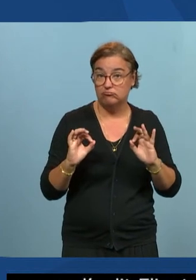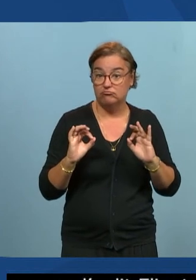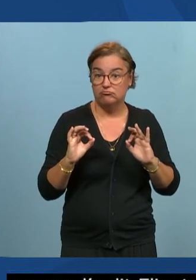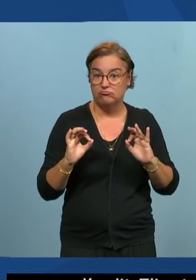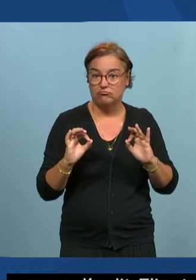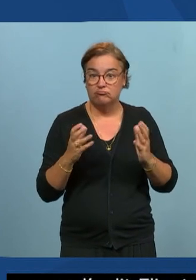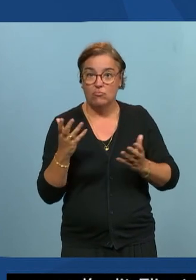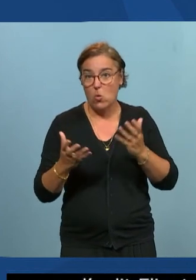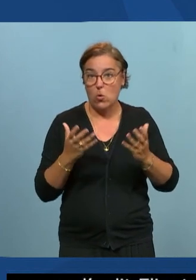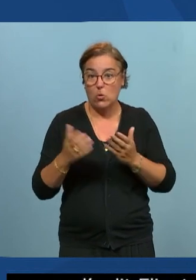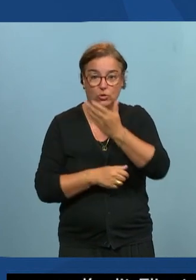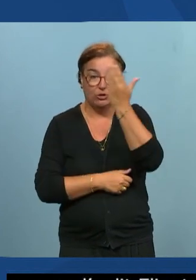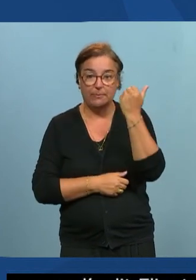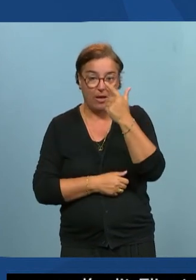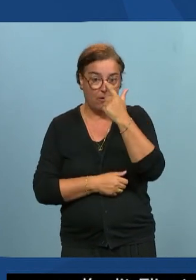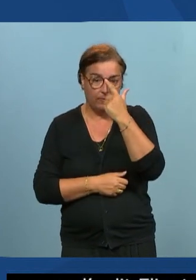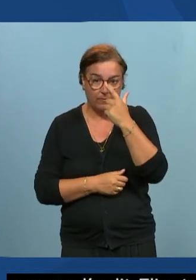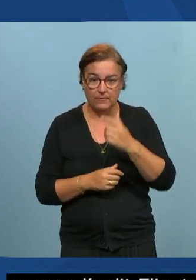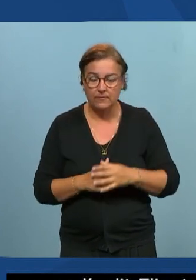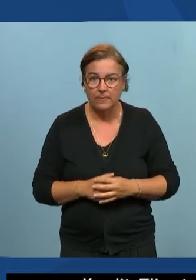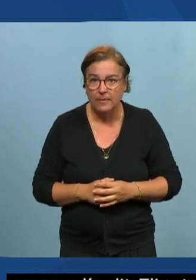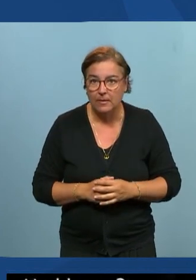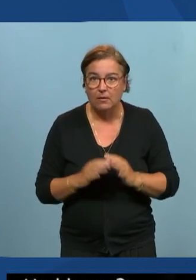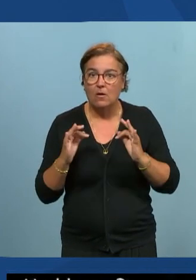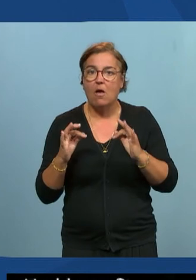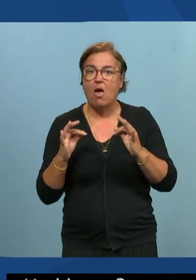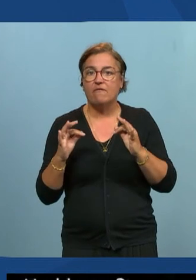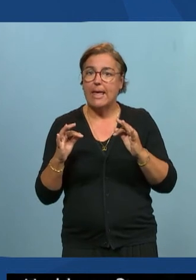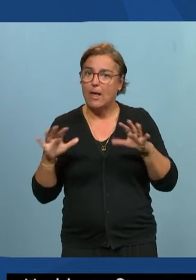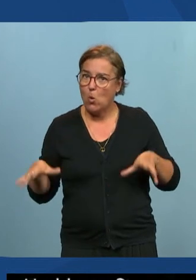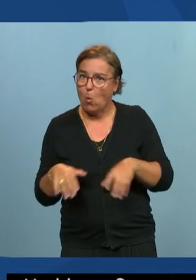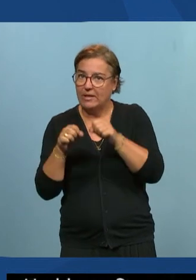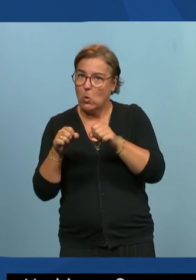je ne pas monter monter en compétences culture